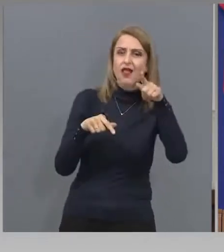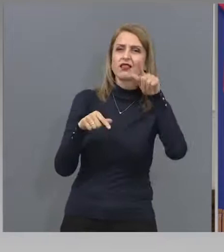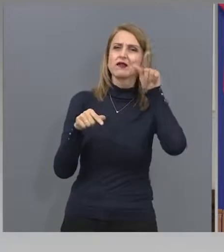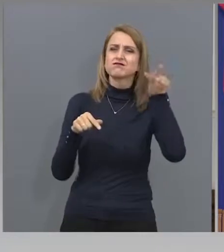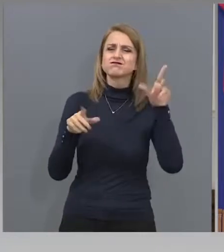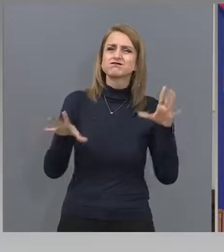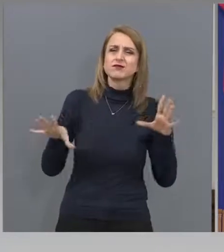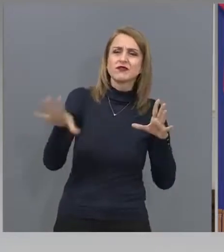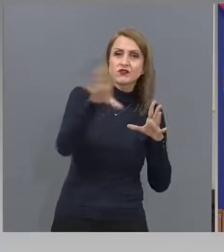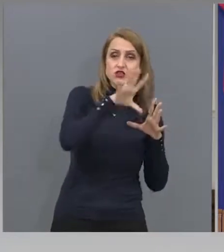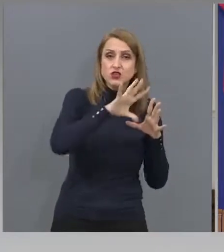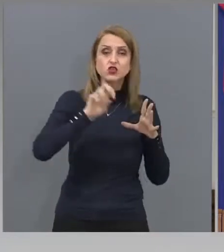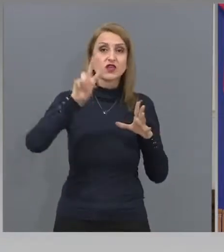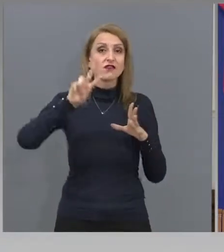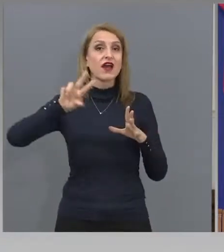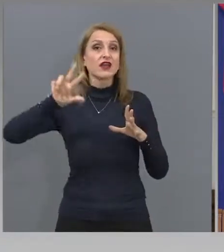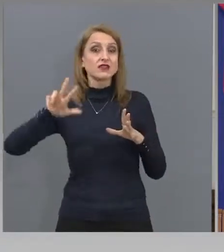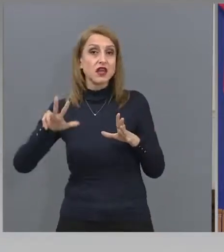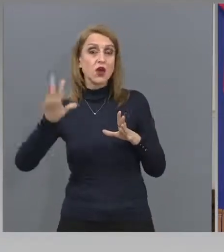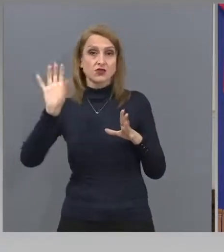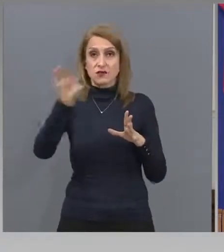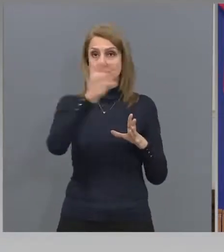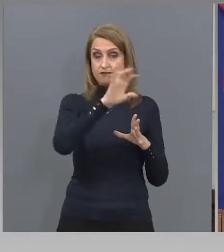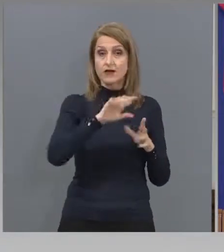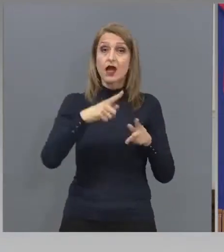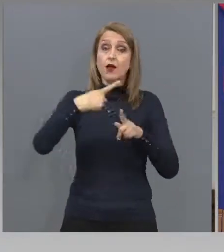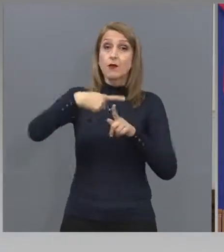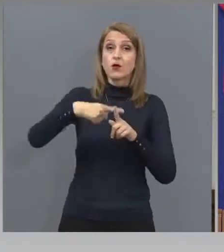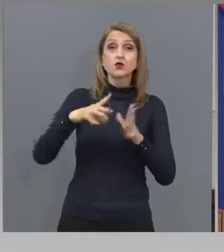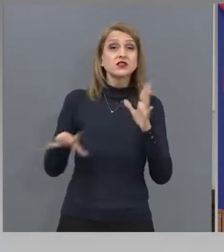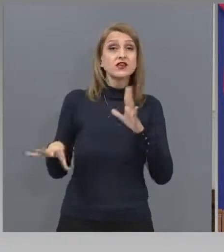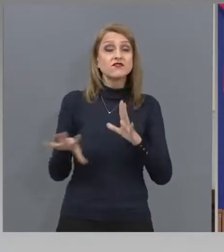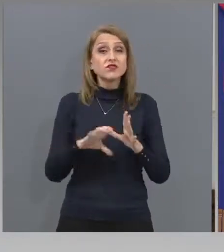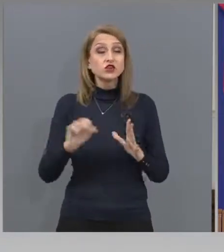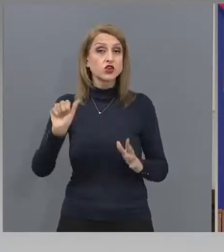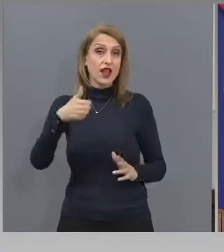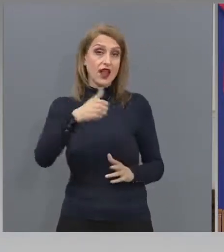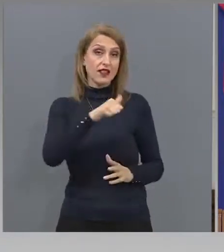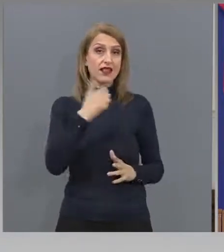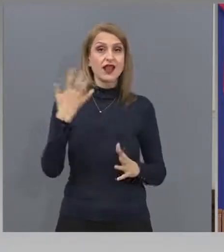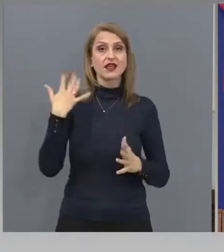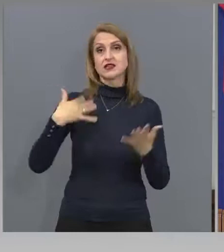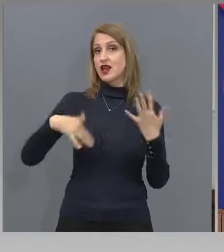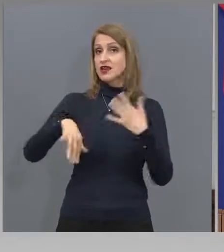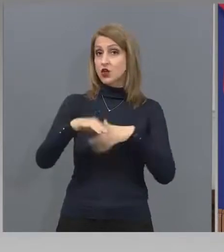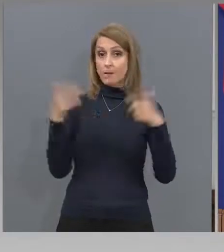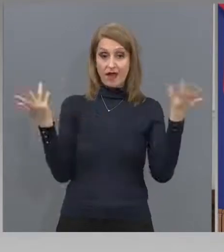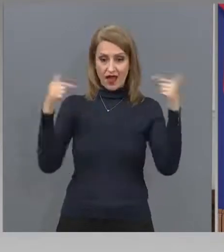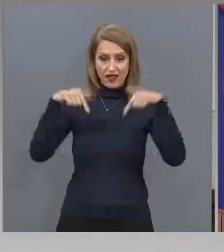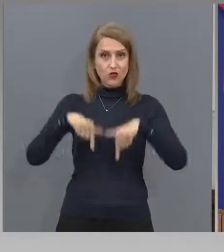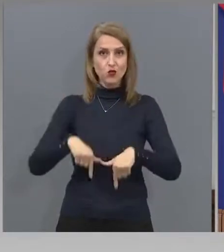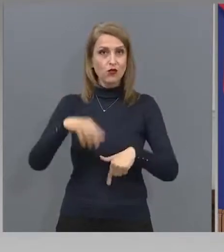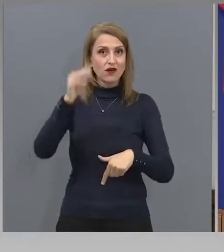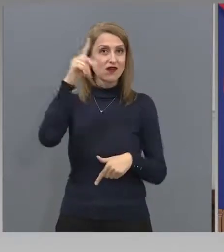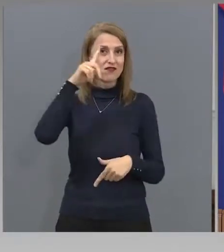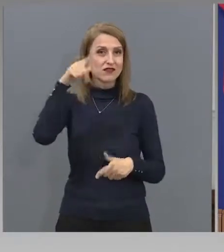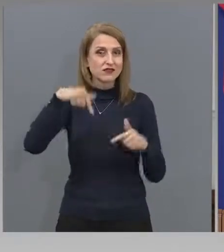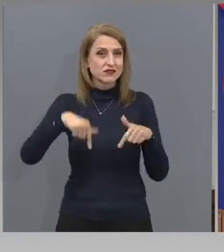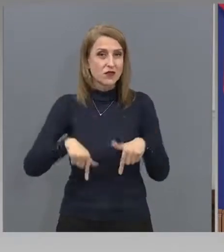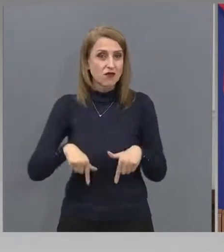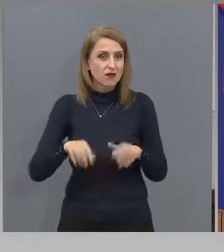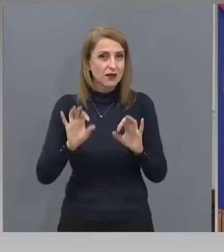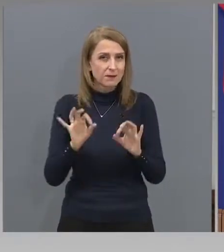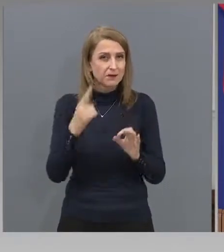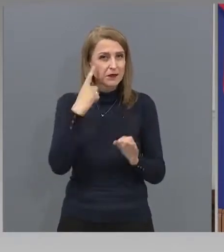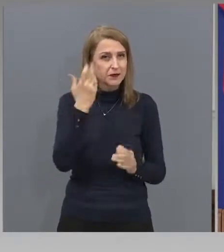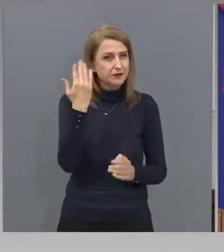други, плюс всички лидери на Западните Балкани, се разхождаха в центъра на София. И до ден днешен това